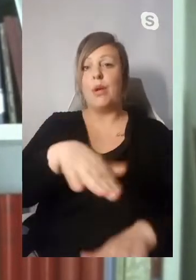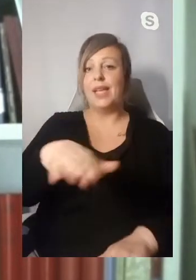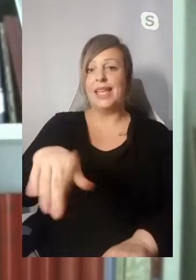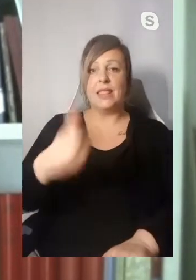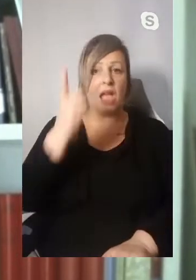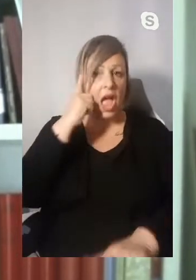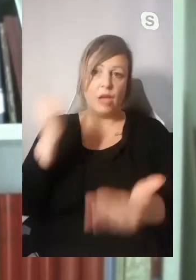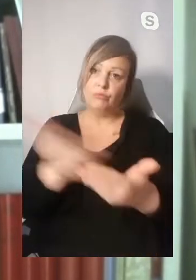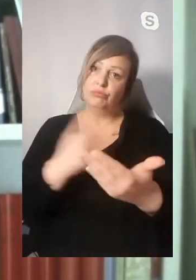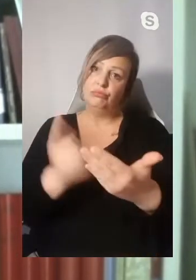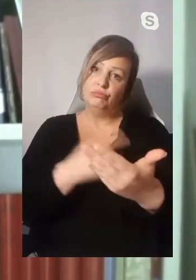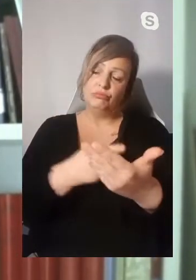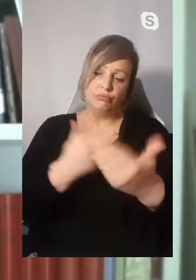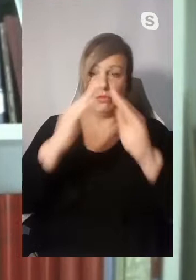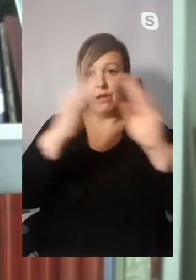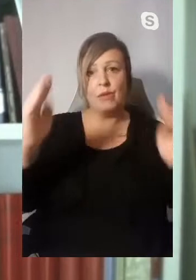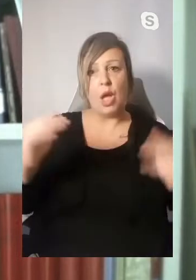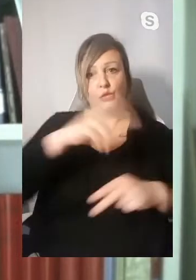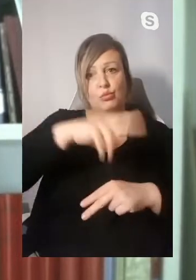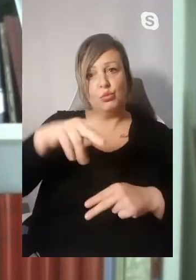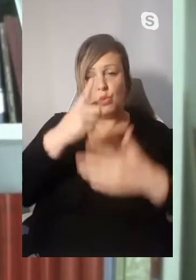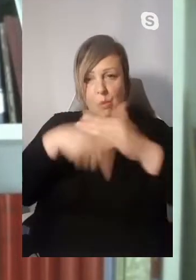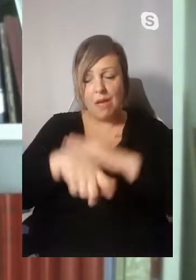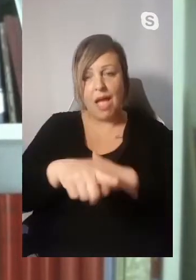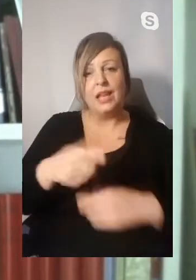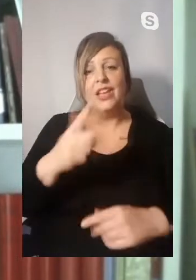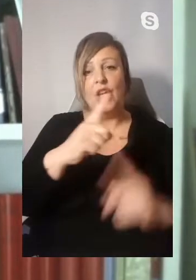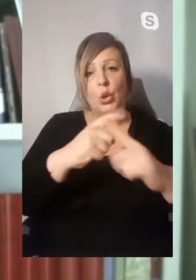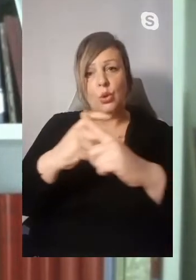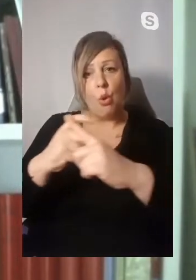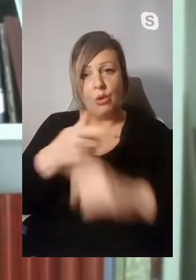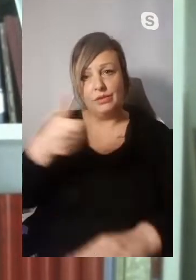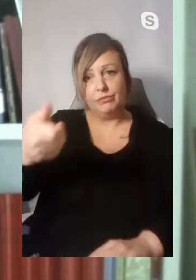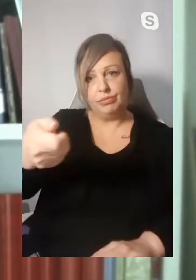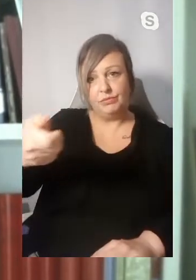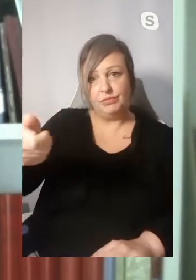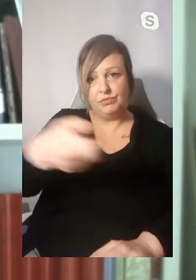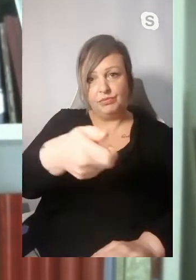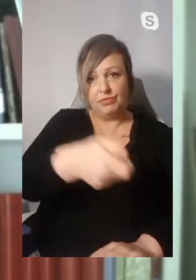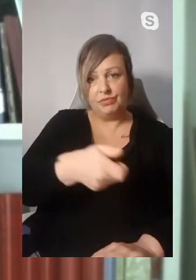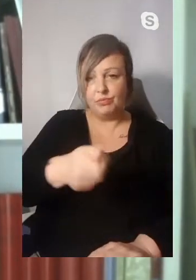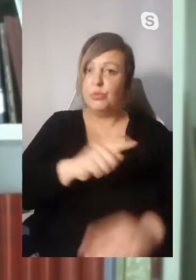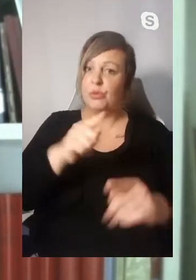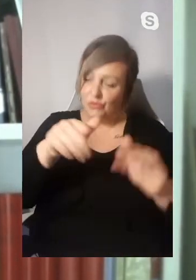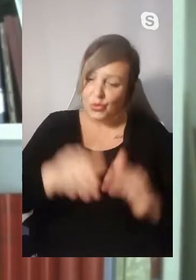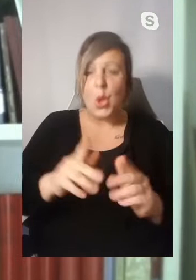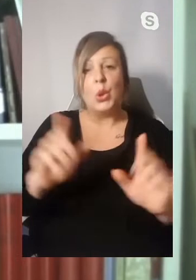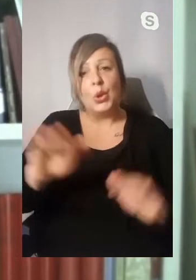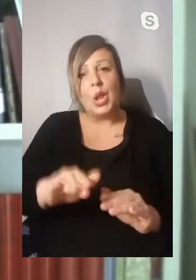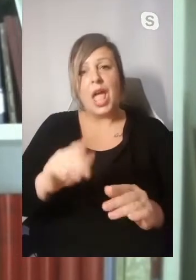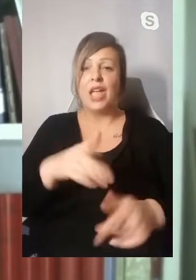sodass Einzelkinder mit ihrem Smartphone zum Beispiel durchs Haus gehen können, QR-Codes antickern und dann eine kleine,